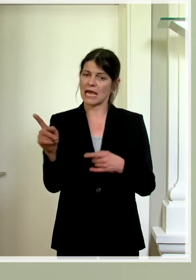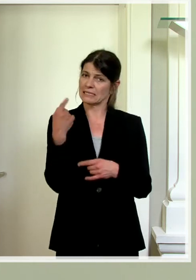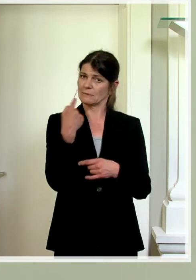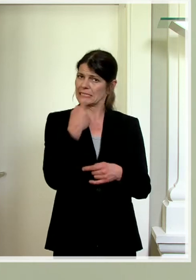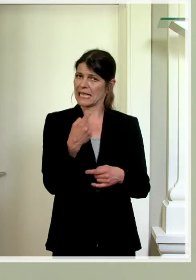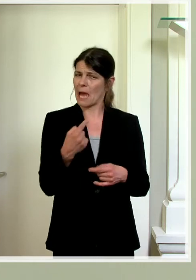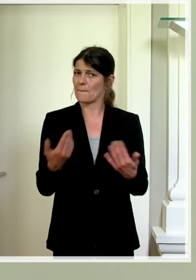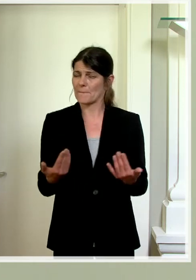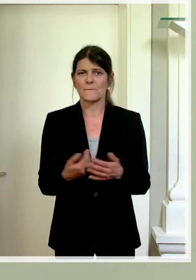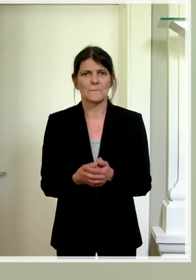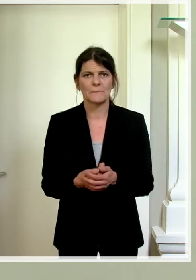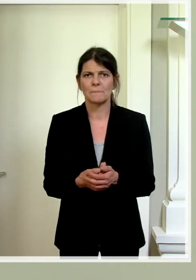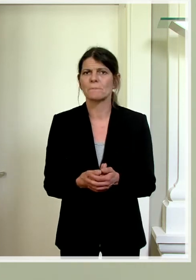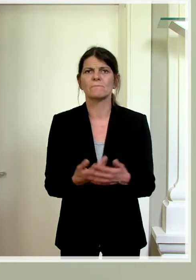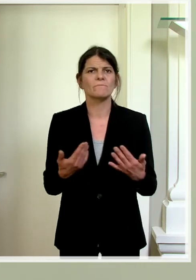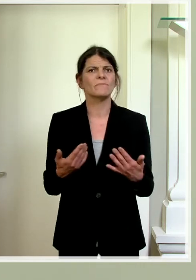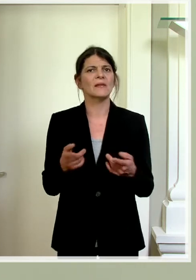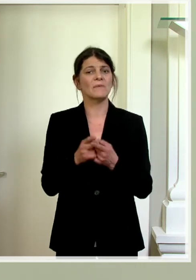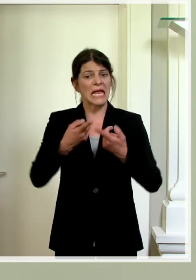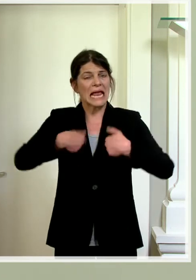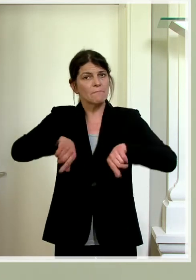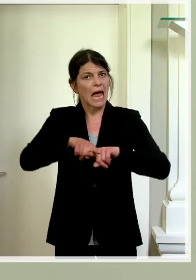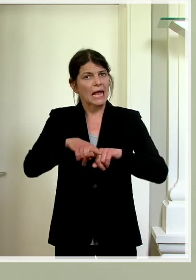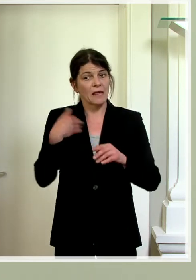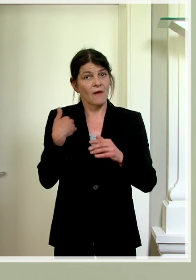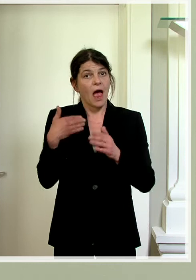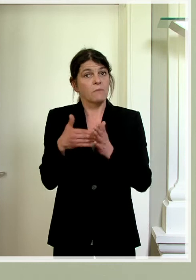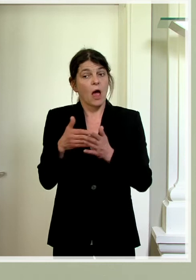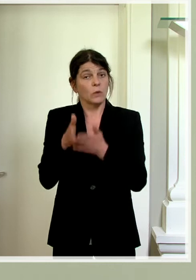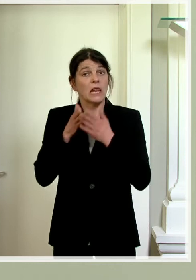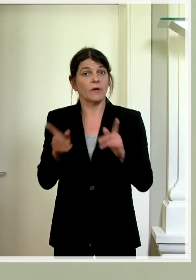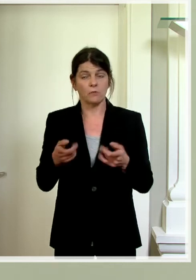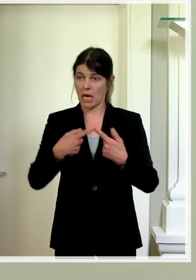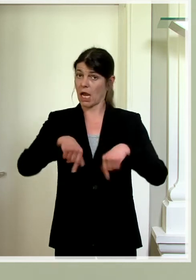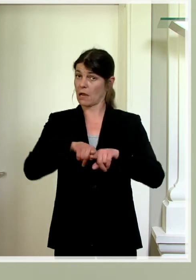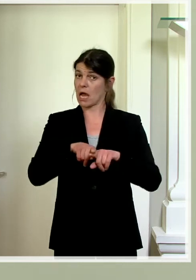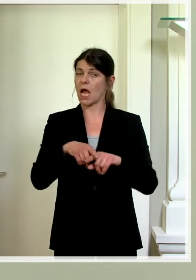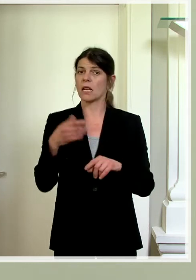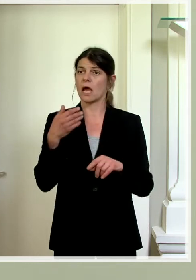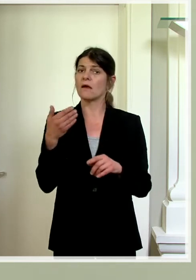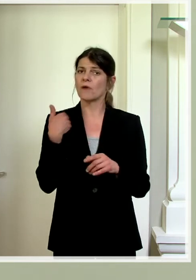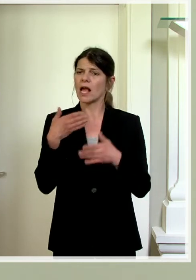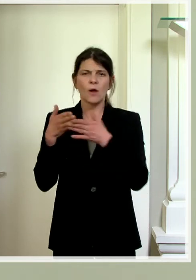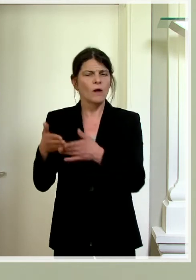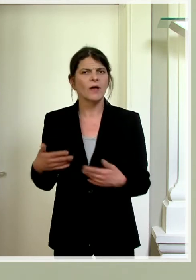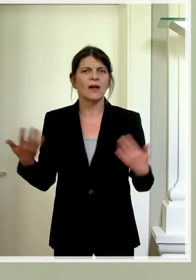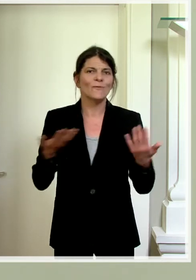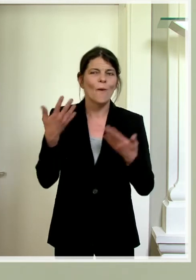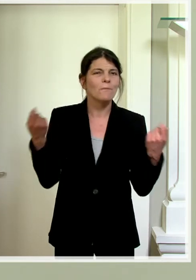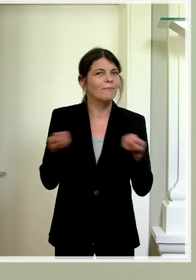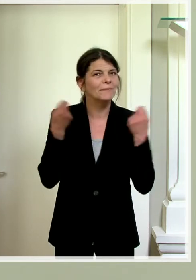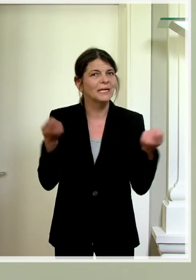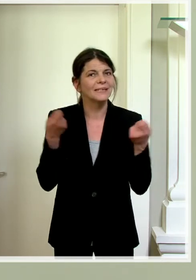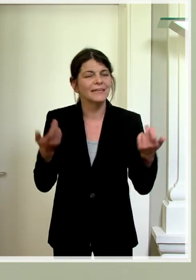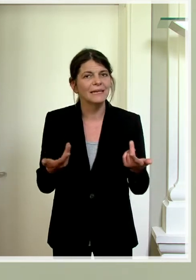getätigt haben, dass man auf die Gemeinden angewiesen war, die Gemeinden haben ja dort unterstützt, wo allenfalls Betriebe